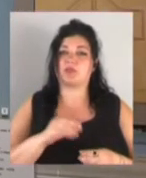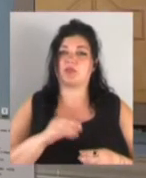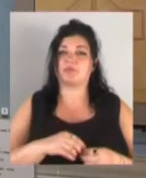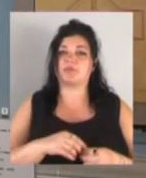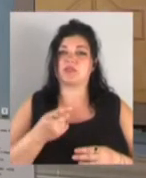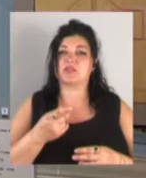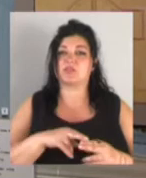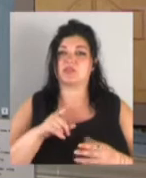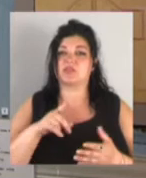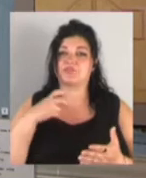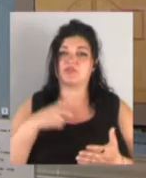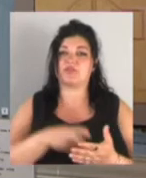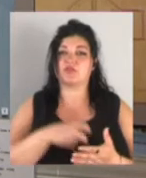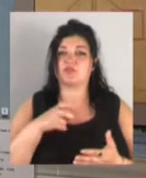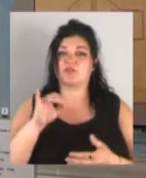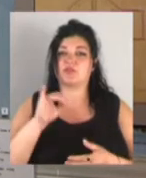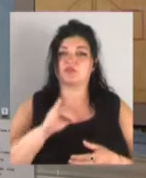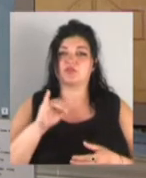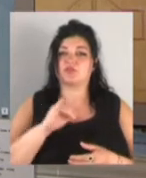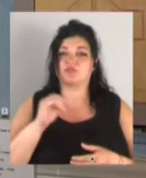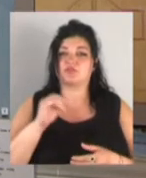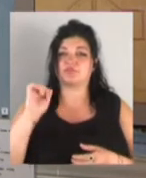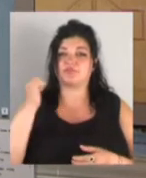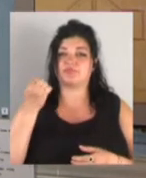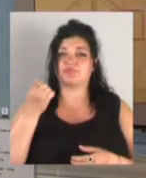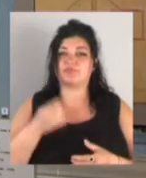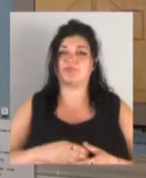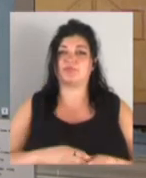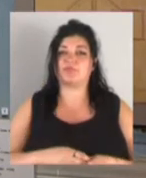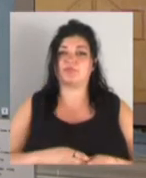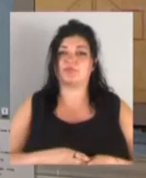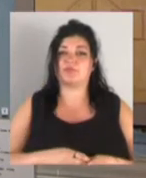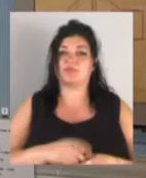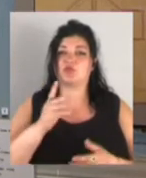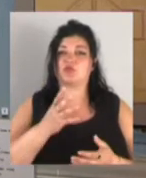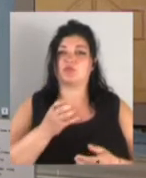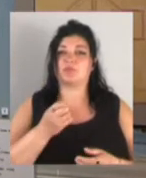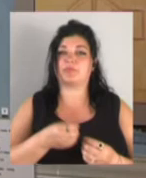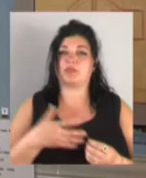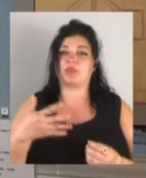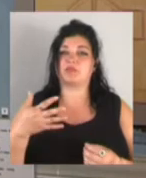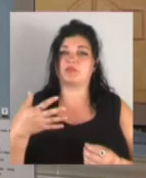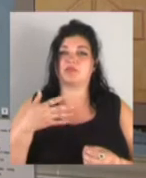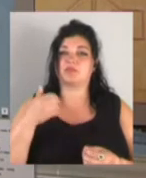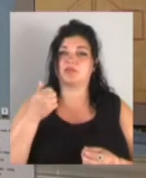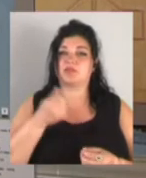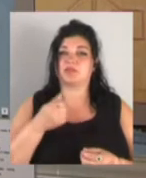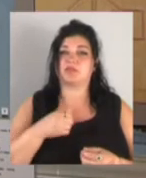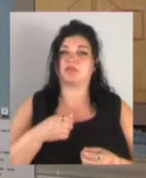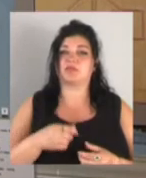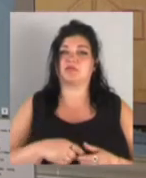історичній хроніці Яна Длухоша 1415 рік. І там згадується